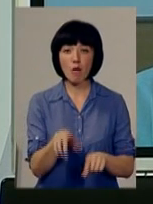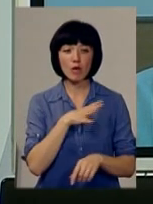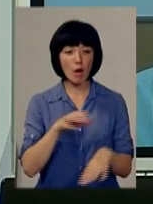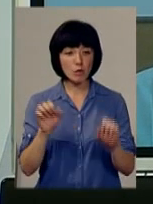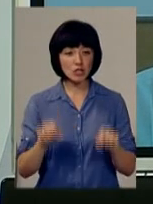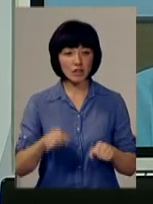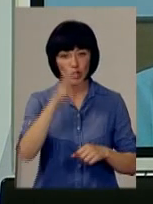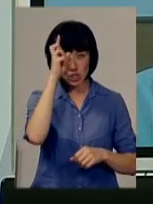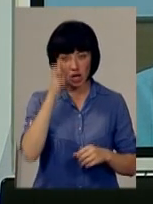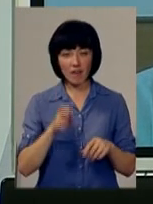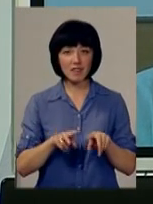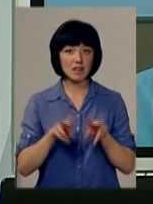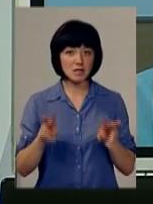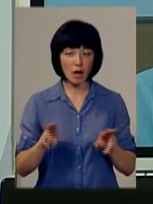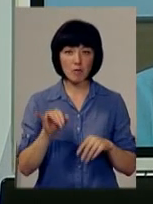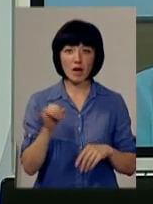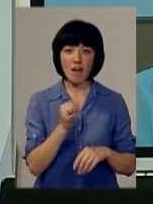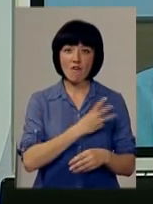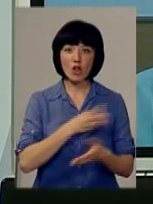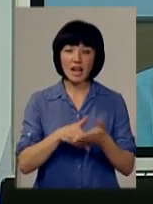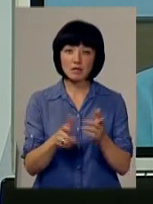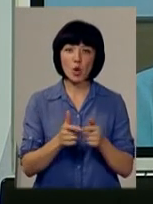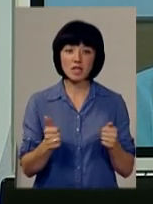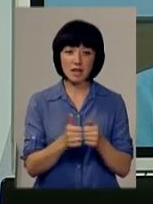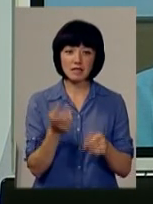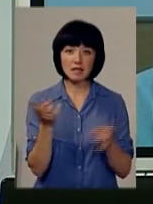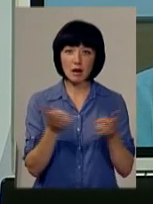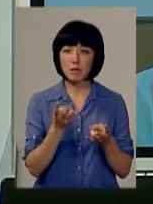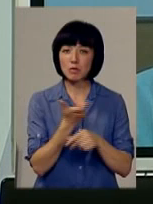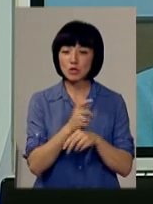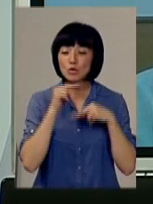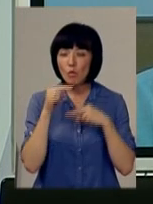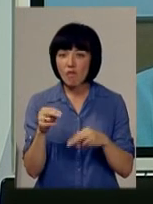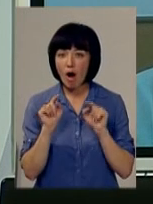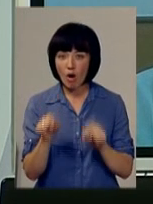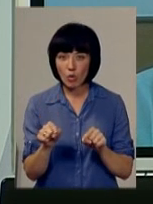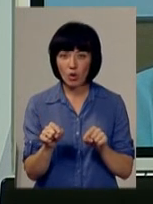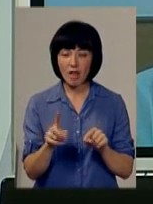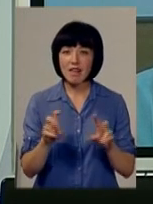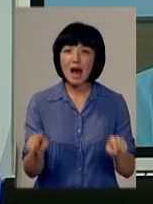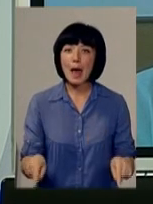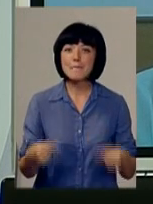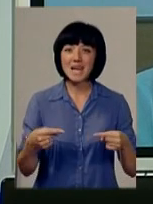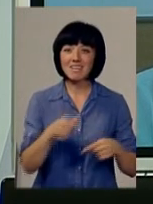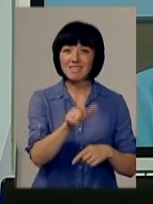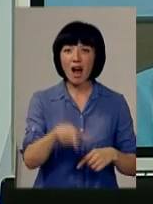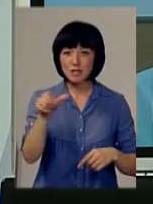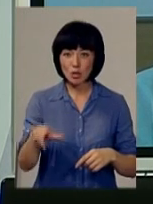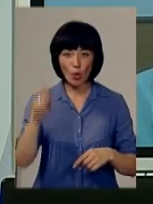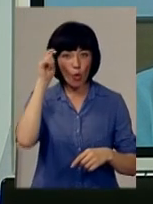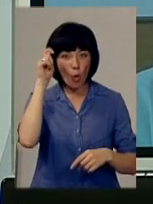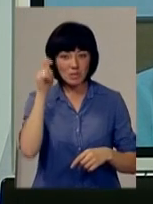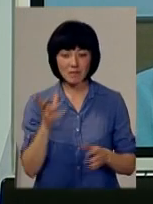можливо, і державі так само, і волонтерським організаціям треба більше звернути зараз увагу саме на реабілітацію тих хлопців. Їхні